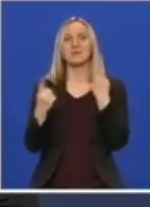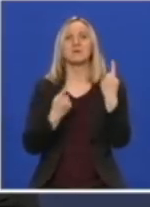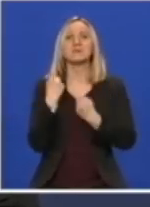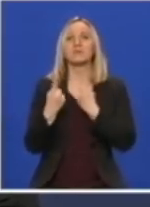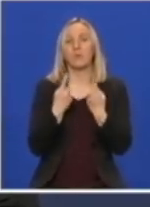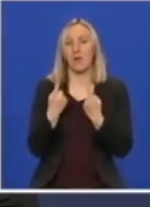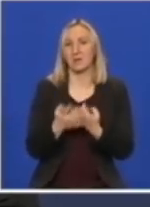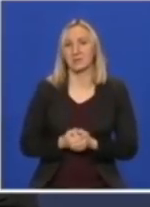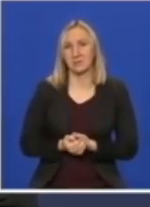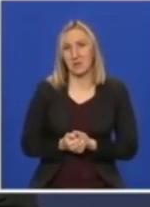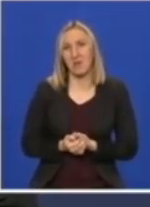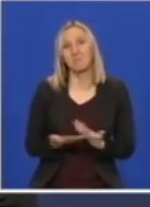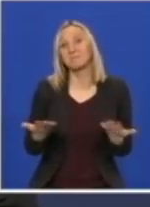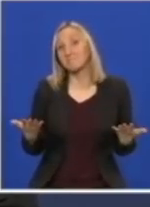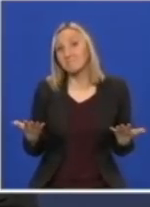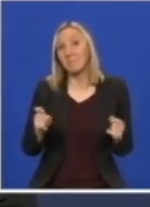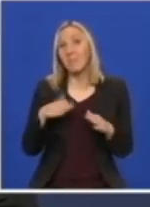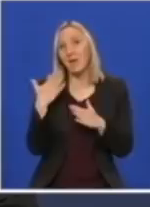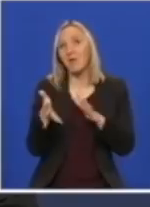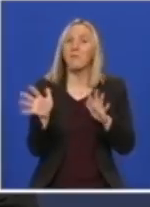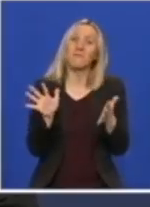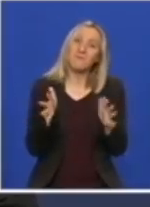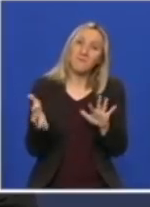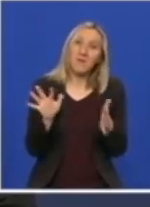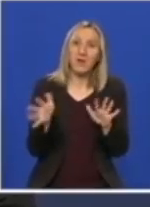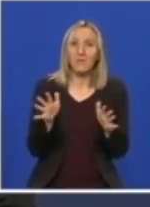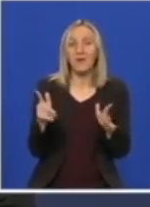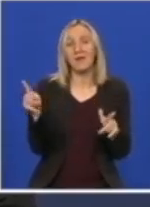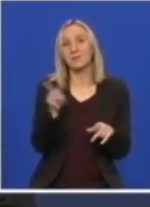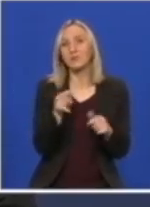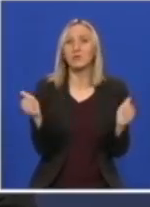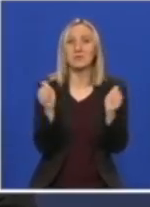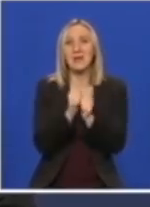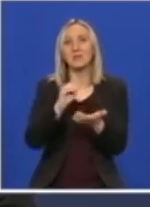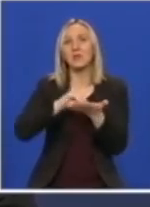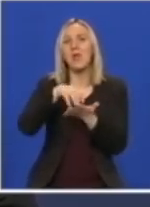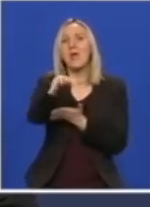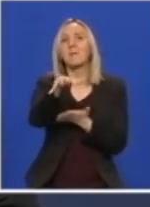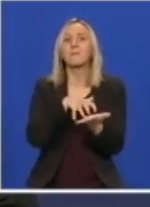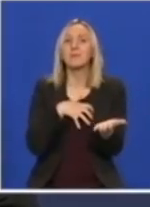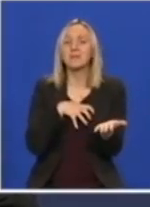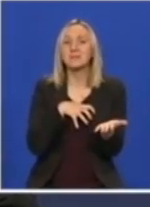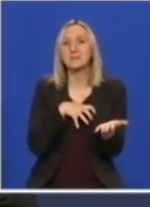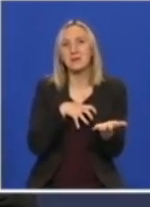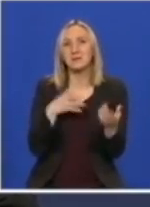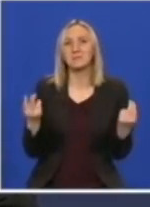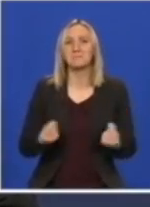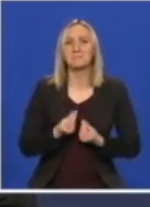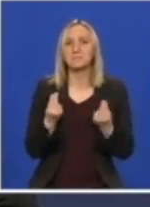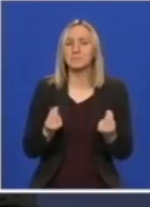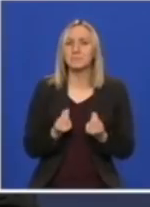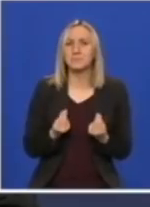kod njih. Tako da ćemo na kraju najvjerojatnije zajedno napisati neki